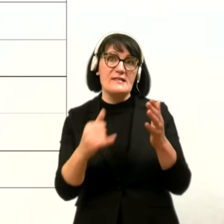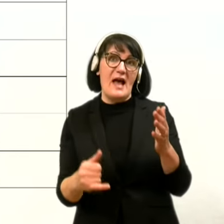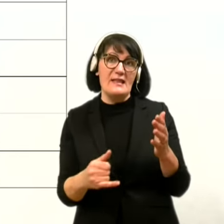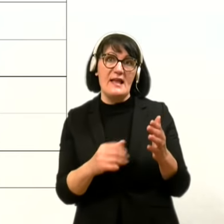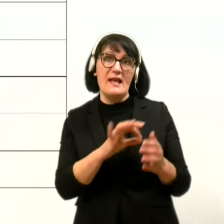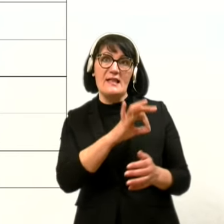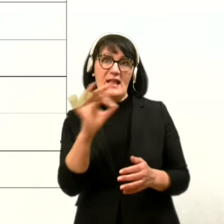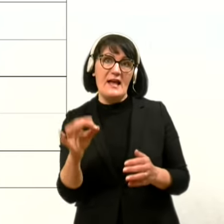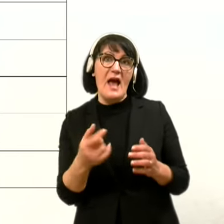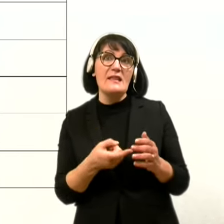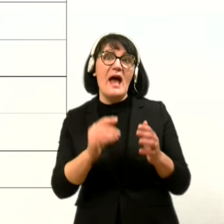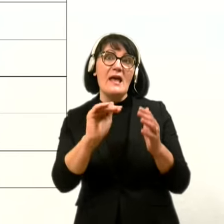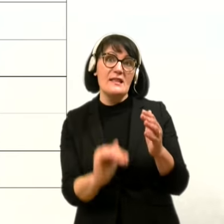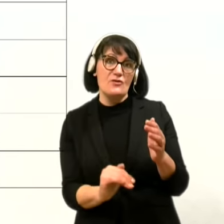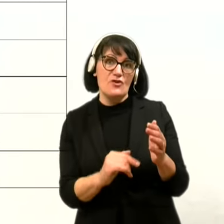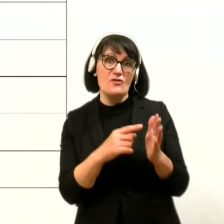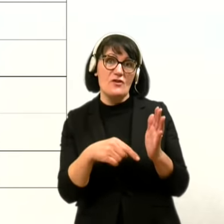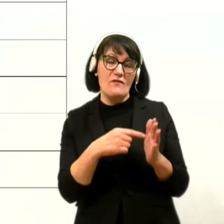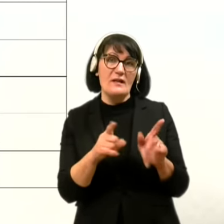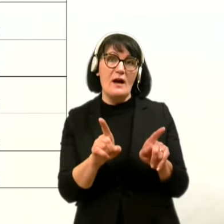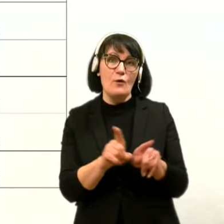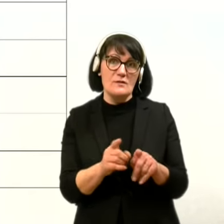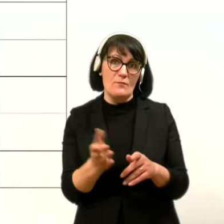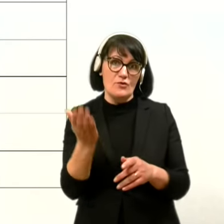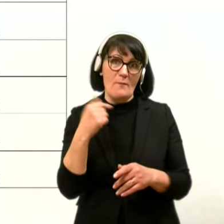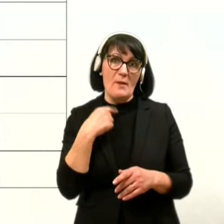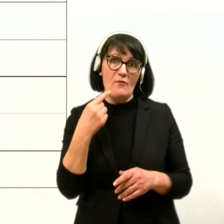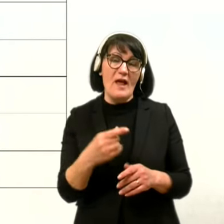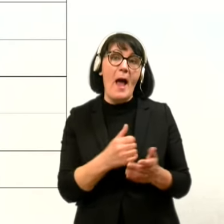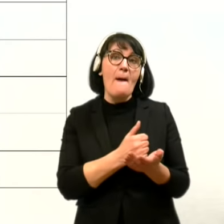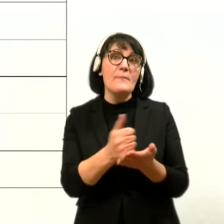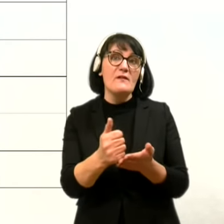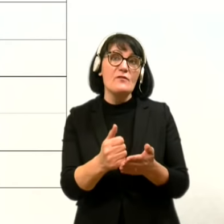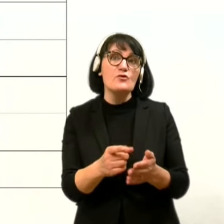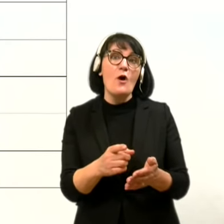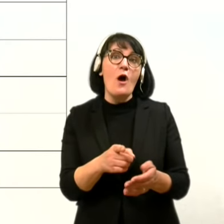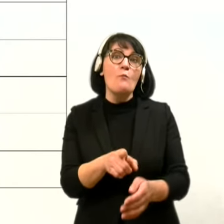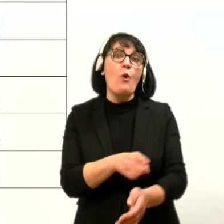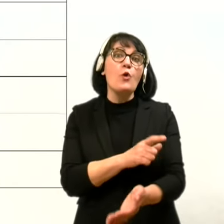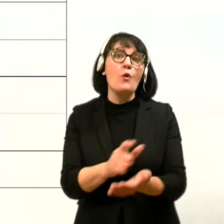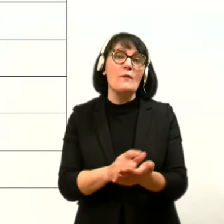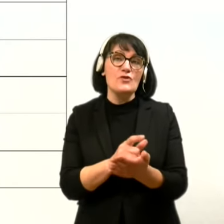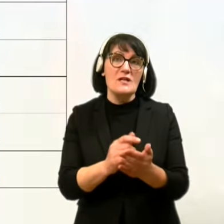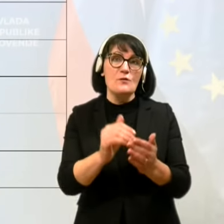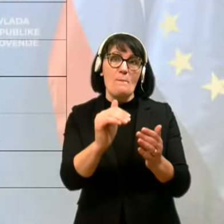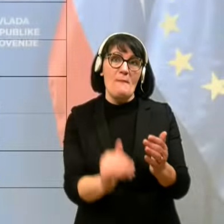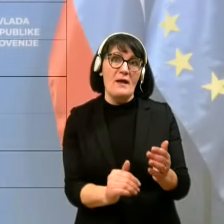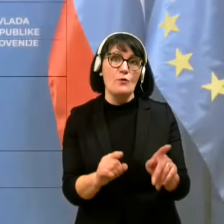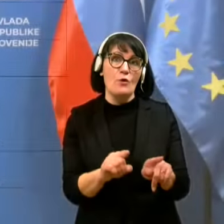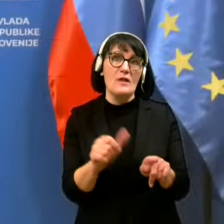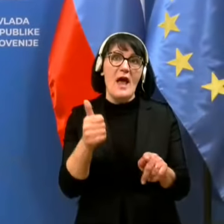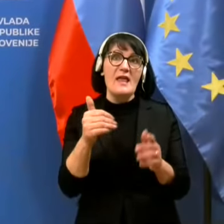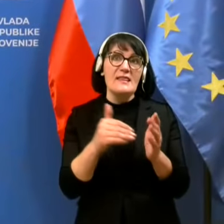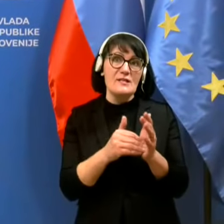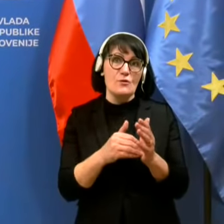dneh najnižja številka in kot sem že rekla, prvič po dolgem času smo padli pod tisoč pacijentov.